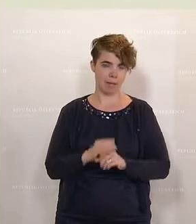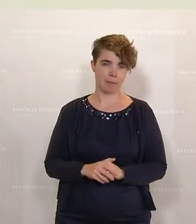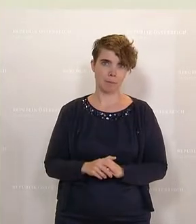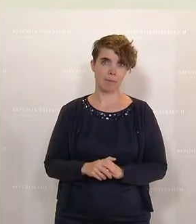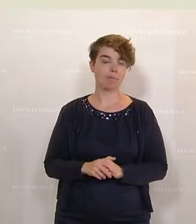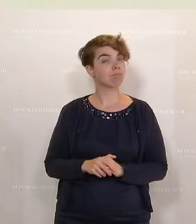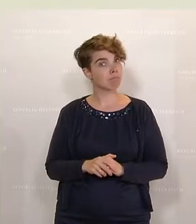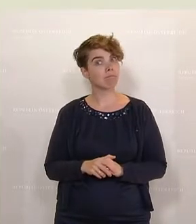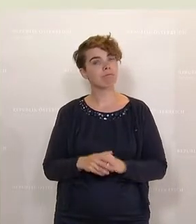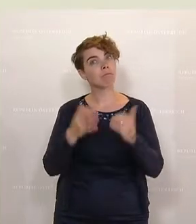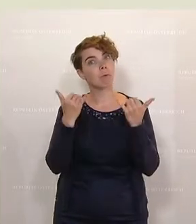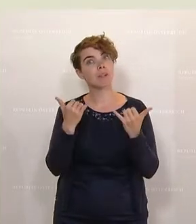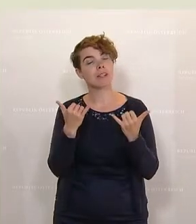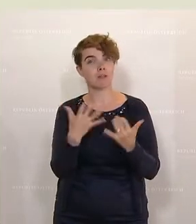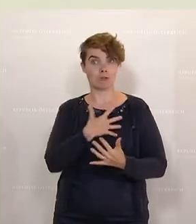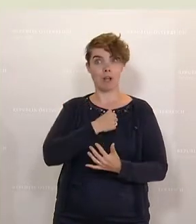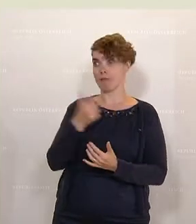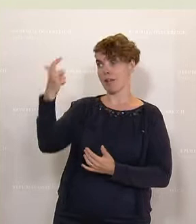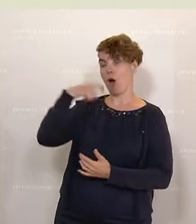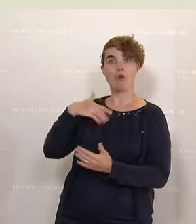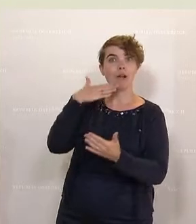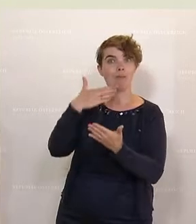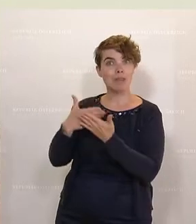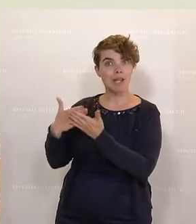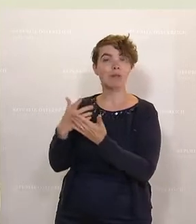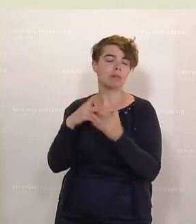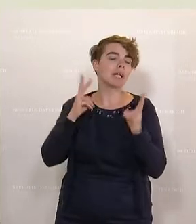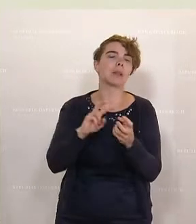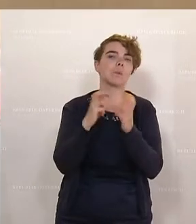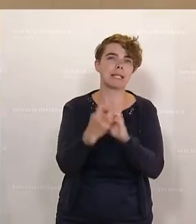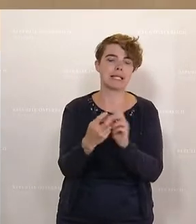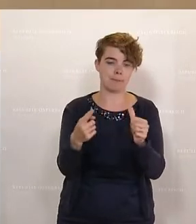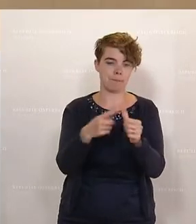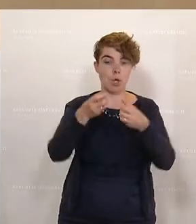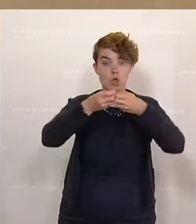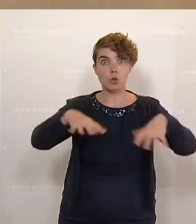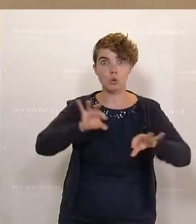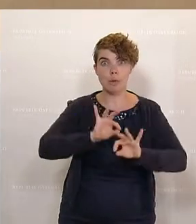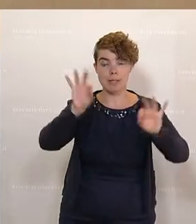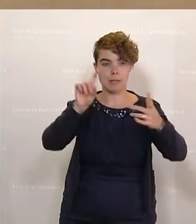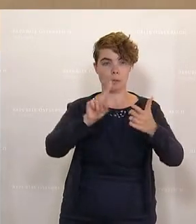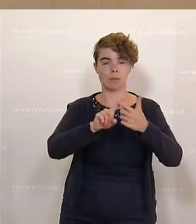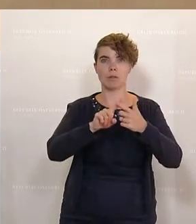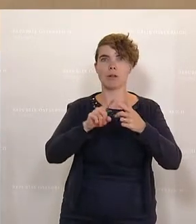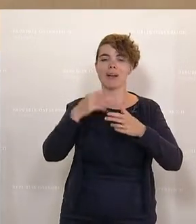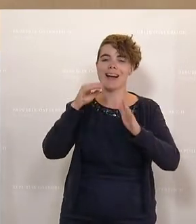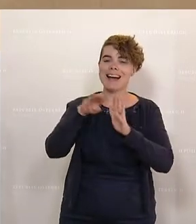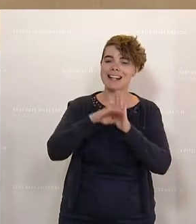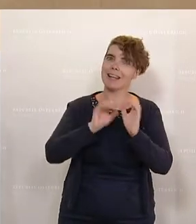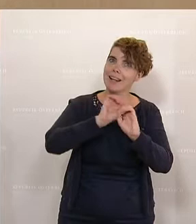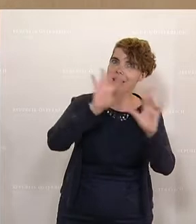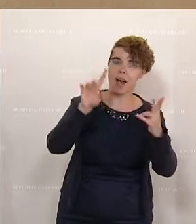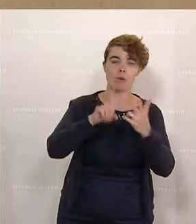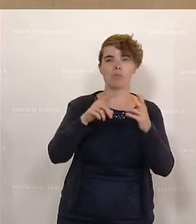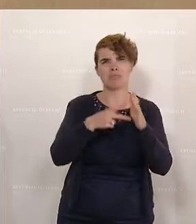wir genau das, was uns auch empfohlen wurde. Strukturelle Verbesserungen, klare Regelungen und eine patientengerechtere